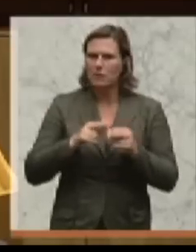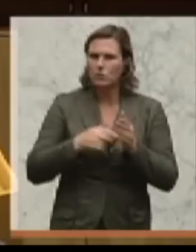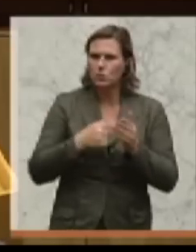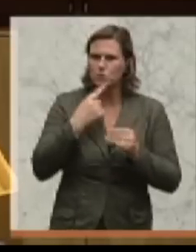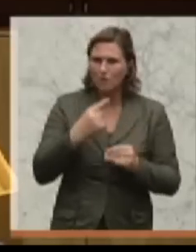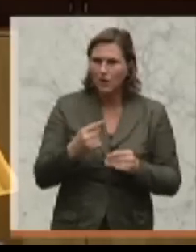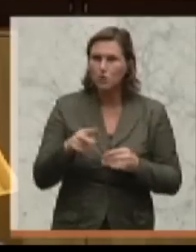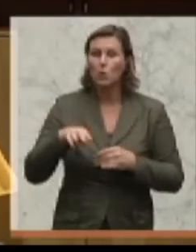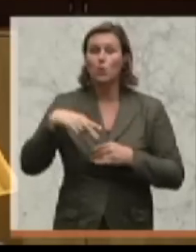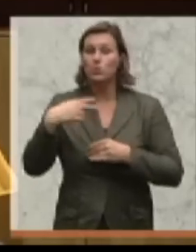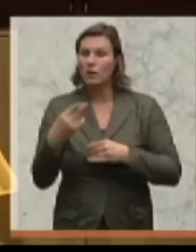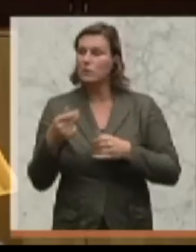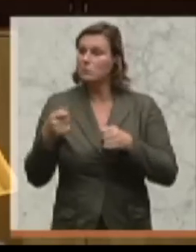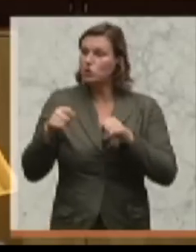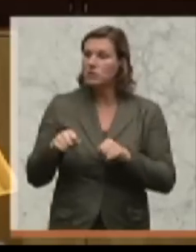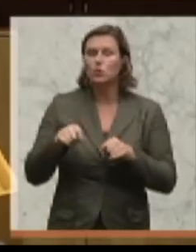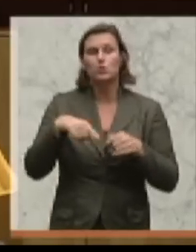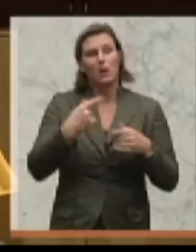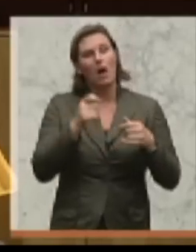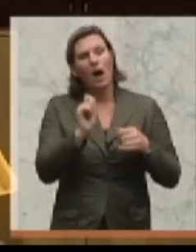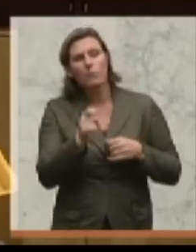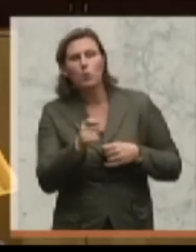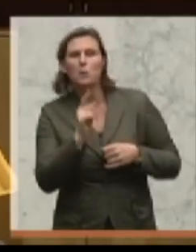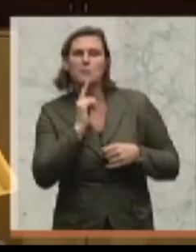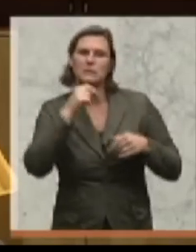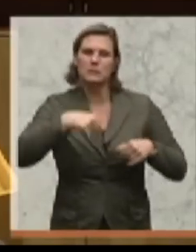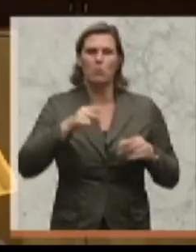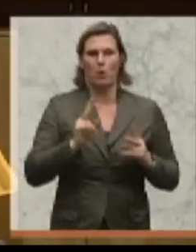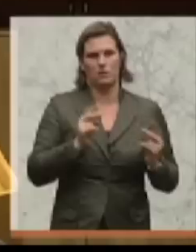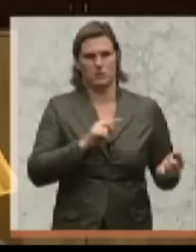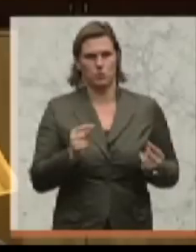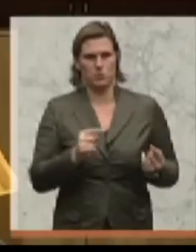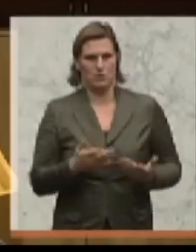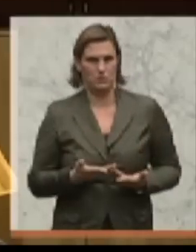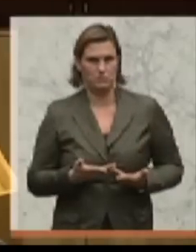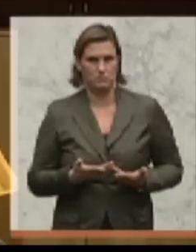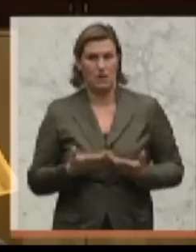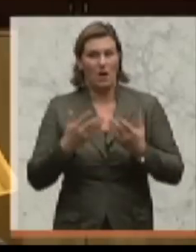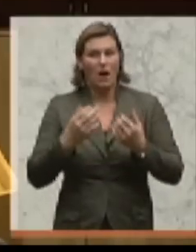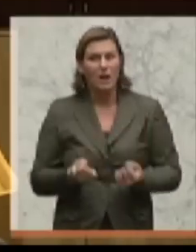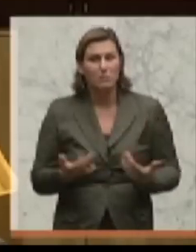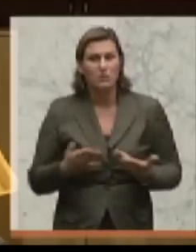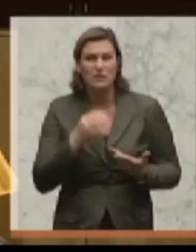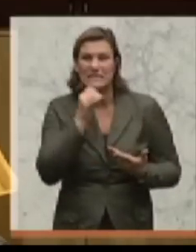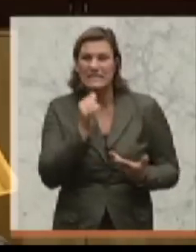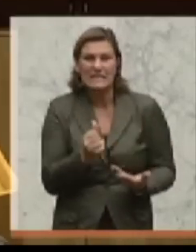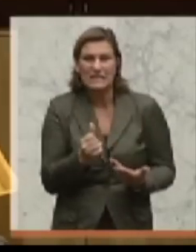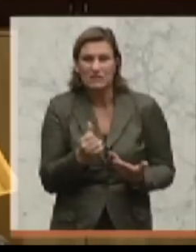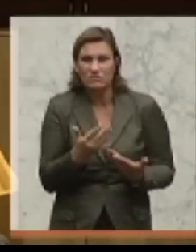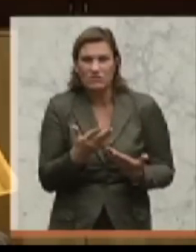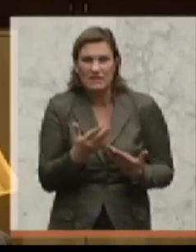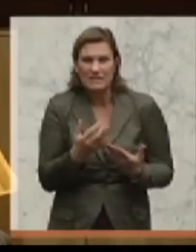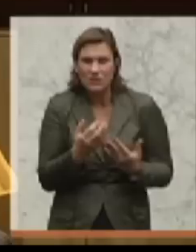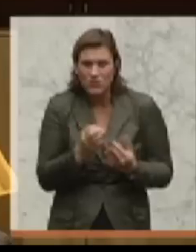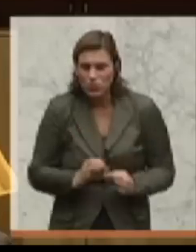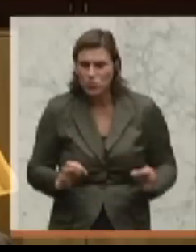haben die Abgeordneten die Möglichkeit, hier ein bisschen zu diskutieren. Unterm Strich wird kein Beistrich, kein Punkt, nichts an irgendetwas geändert,